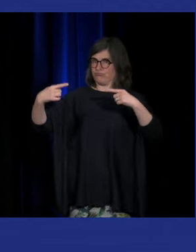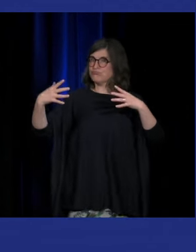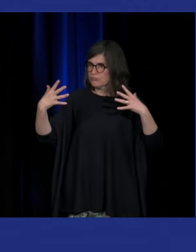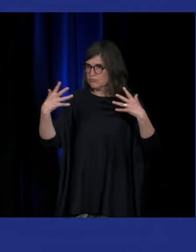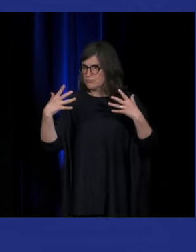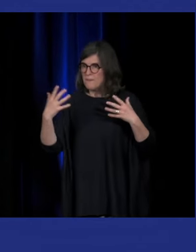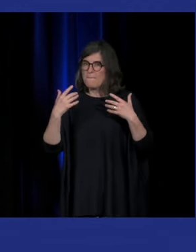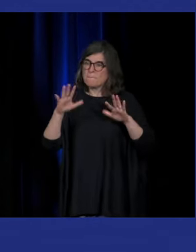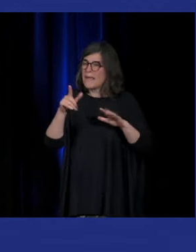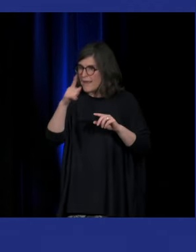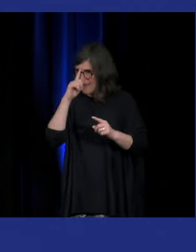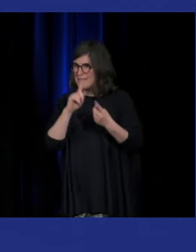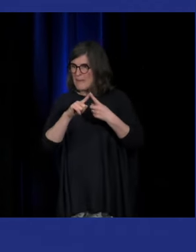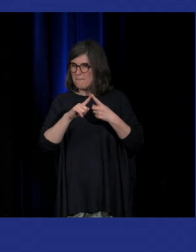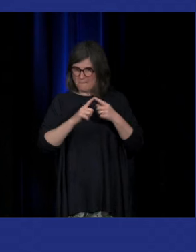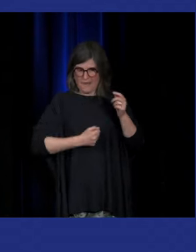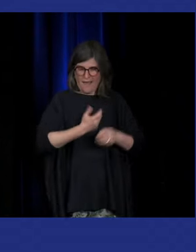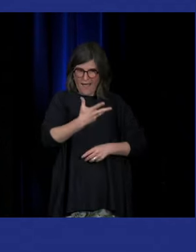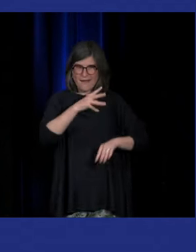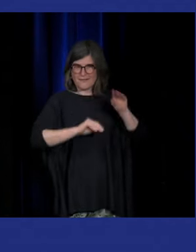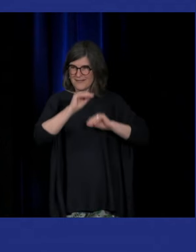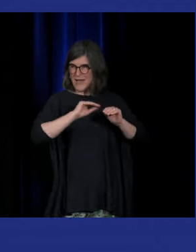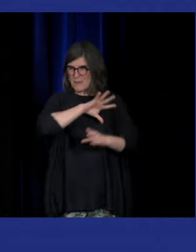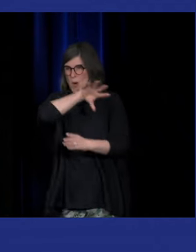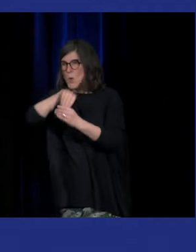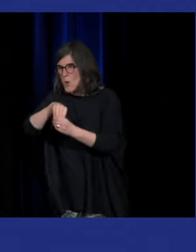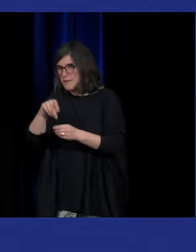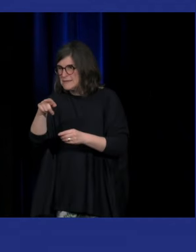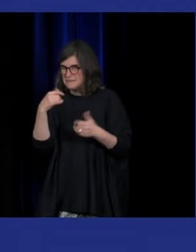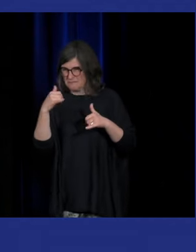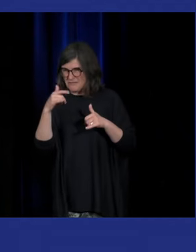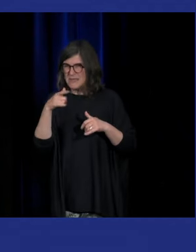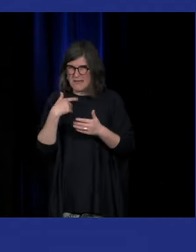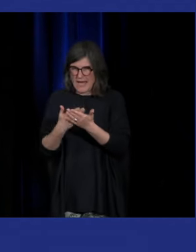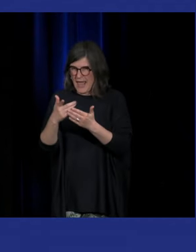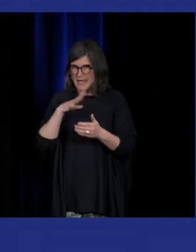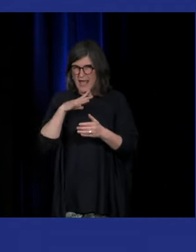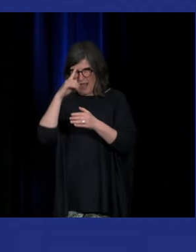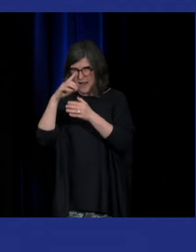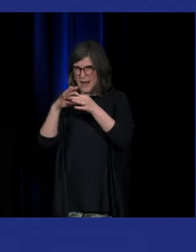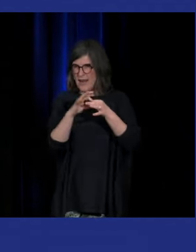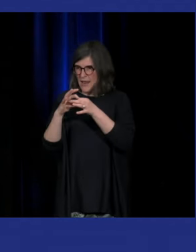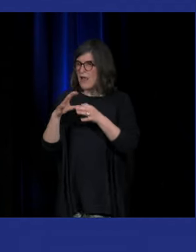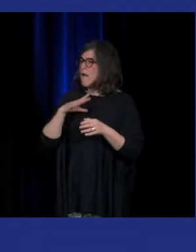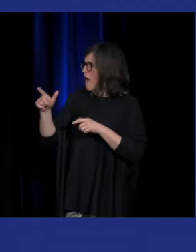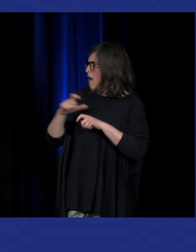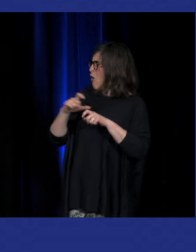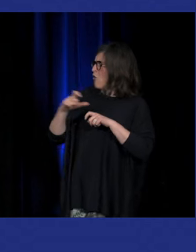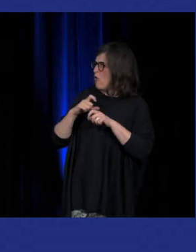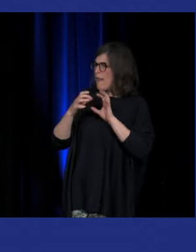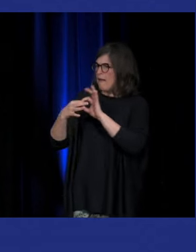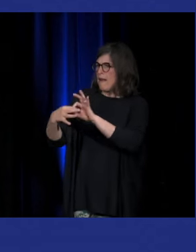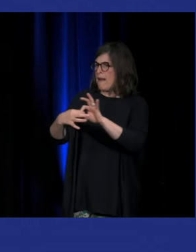mais on n pas réussi encore à incorporer la question de l'art-thérapie et bien voilà elle a un collègue qui travaille avec des collègues qui sont